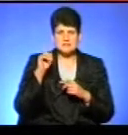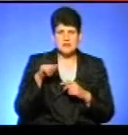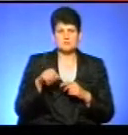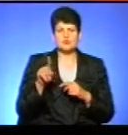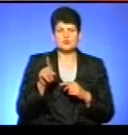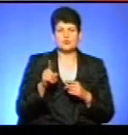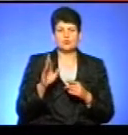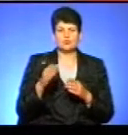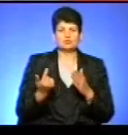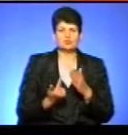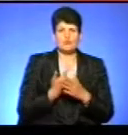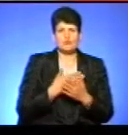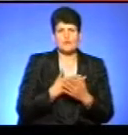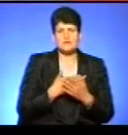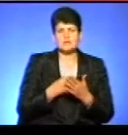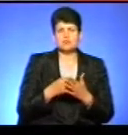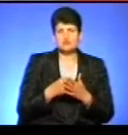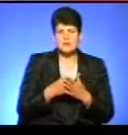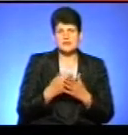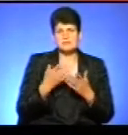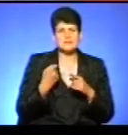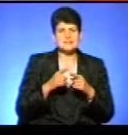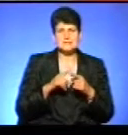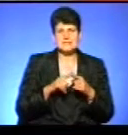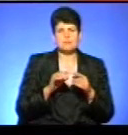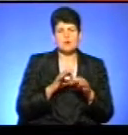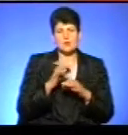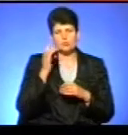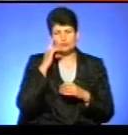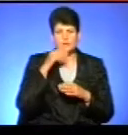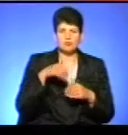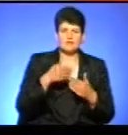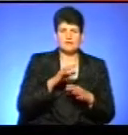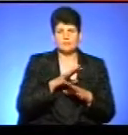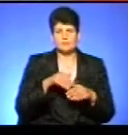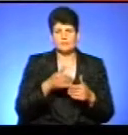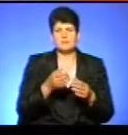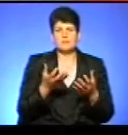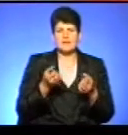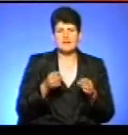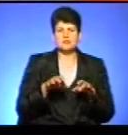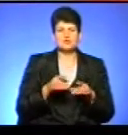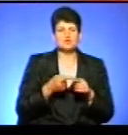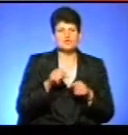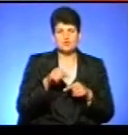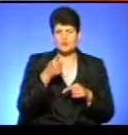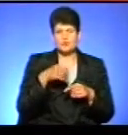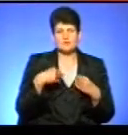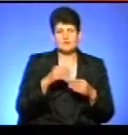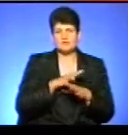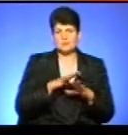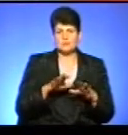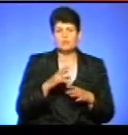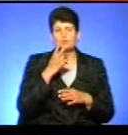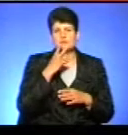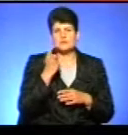буде знову громадський бюджет участі, але ми цей проєкт думали, подавати чи не подавати. Прийняли рішення, що цього року ми його подавати не будемо. Подивимося, як